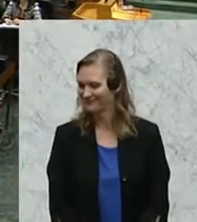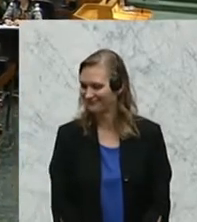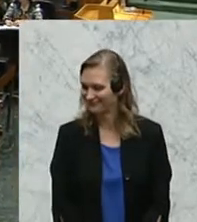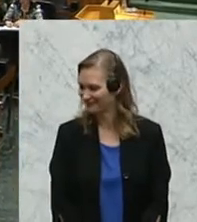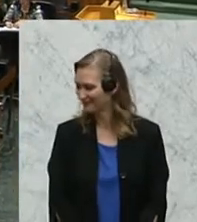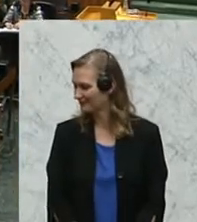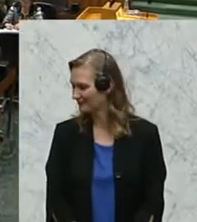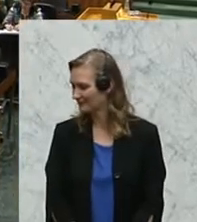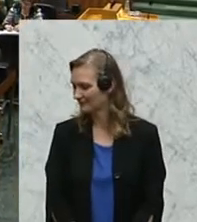alle anderen Parteien verschont.